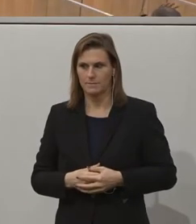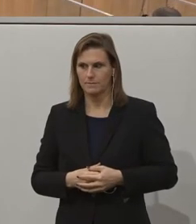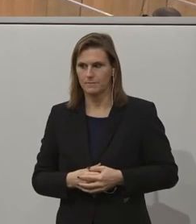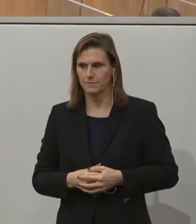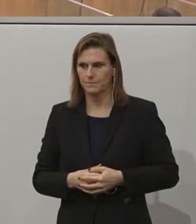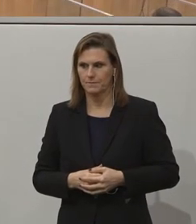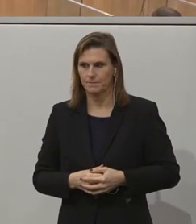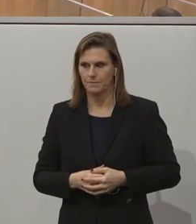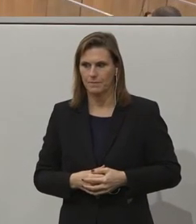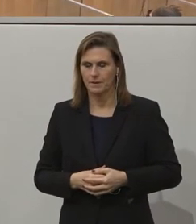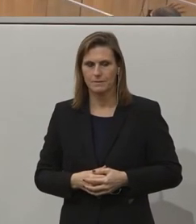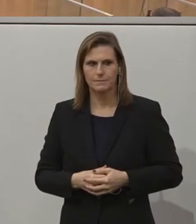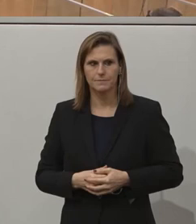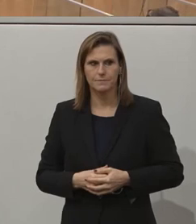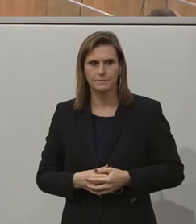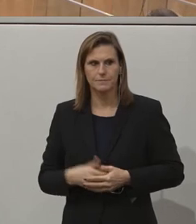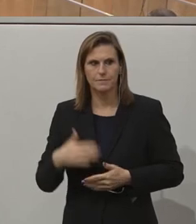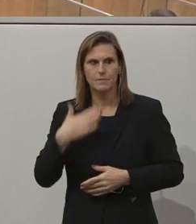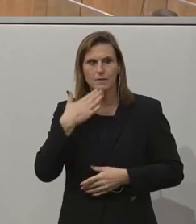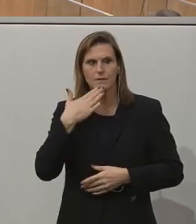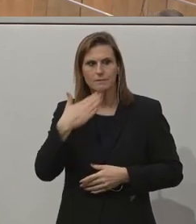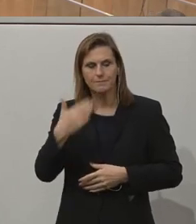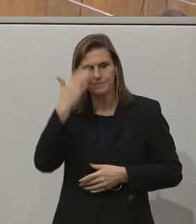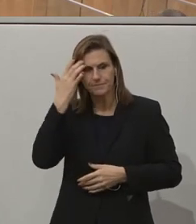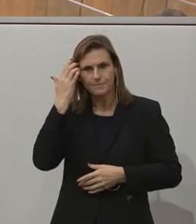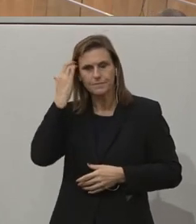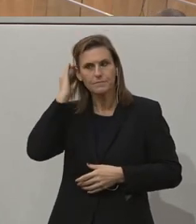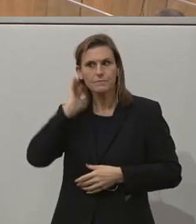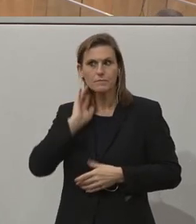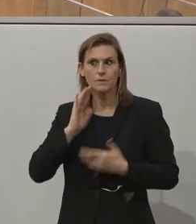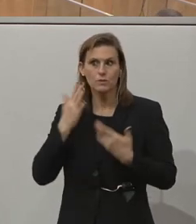Danke, Herr Zechert-Gruber. So, Mr. Virani,